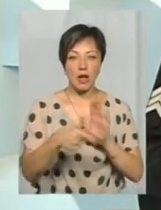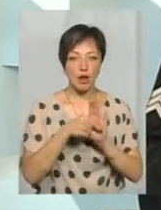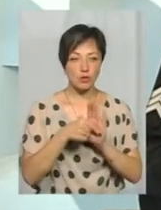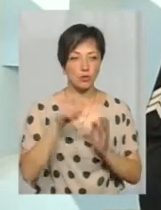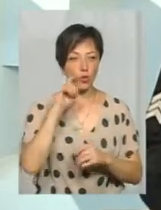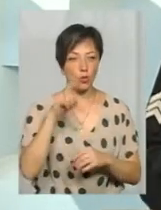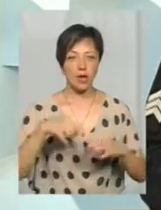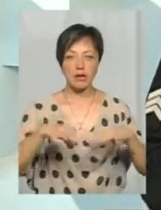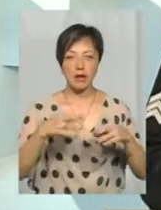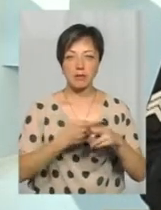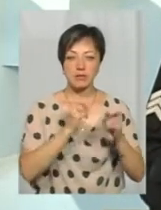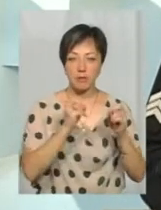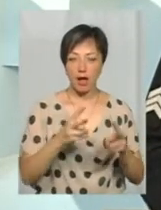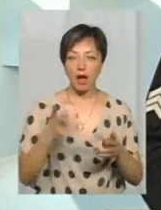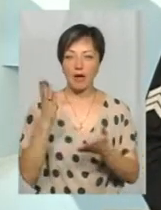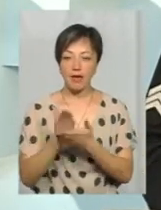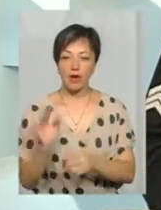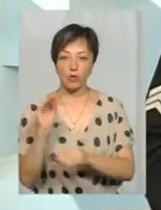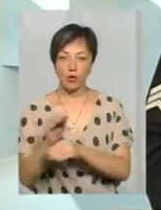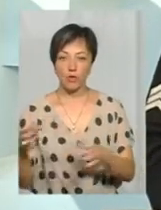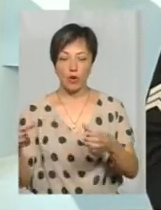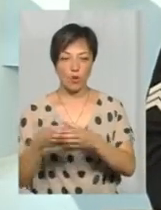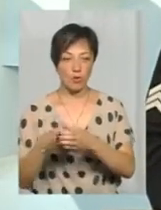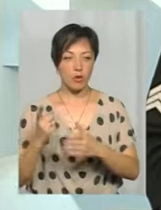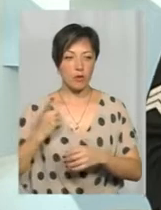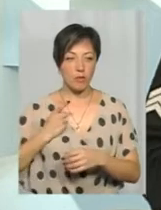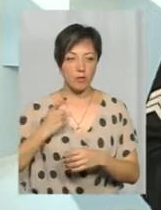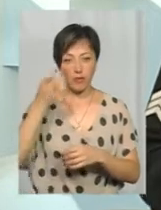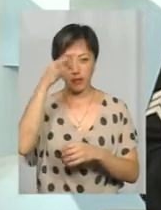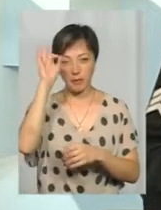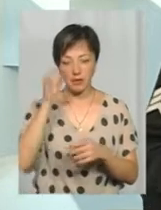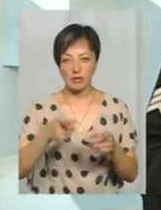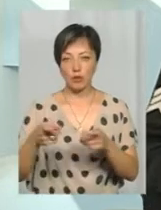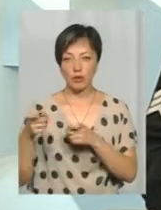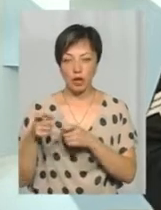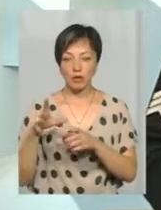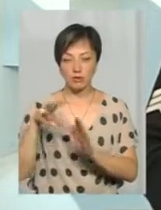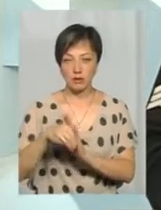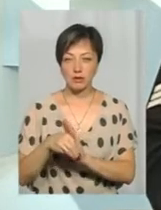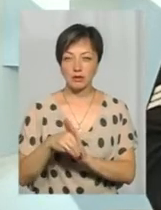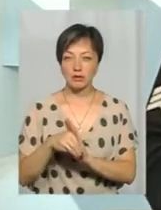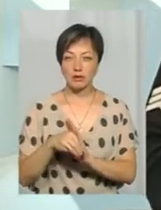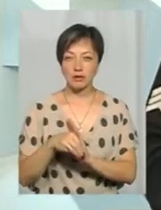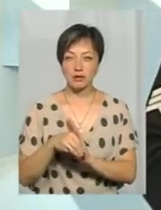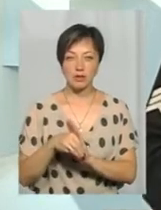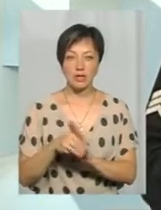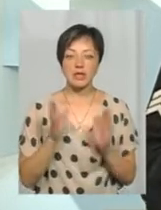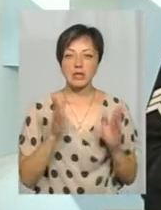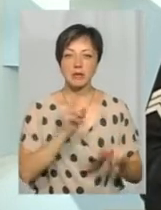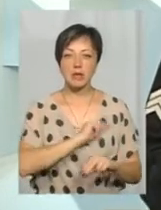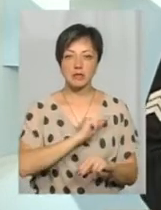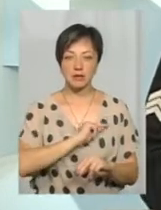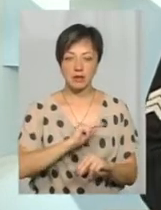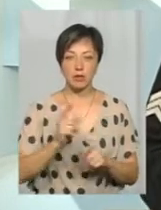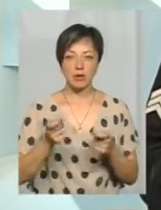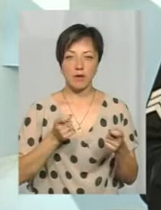Укртрансбезпекою, а є додаткові екіпажі, додаткові групи, які залучаються з числа тільки працівників